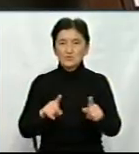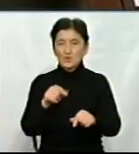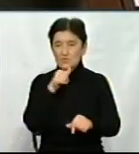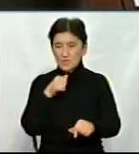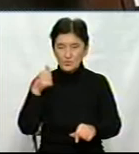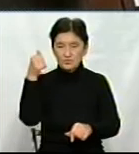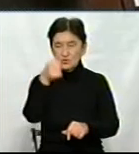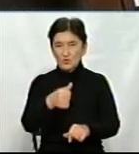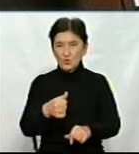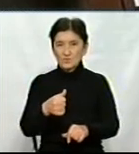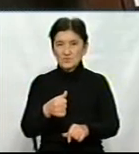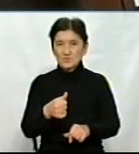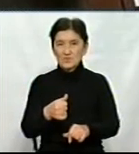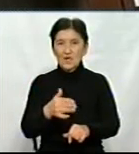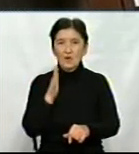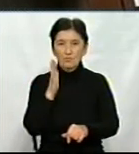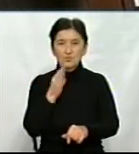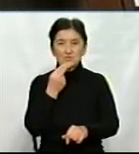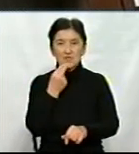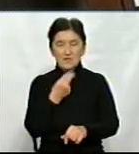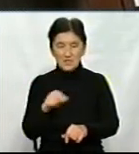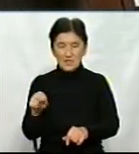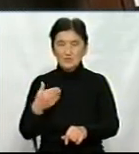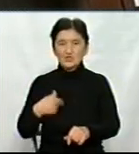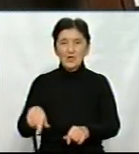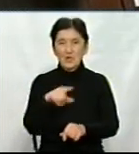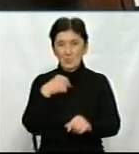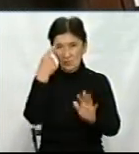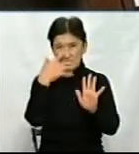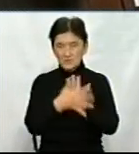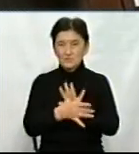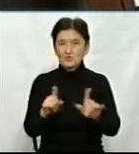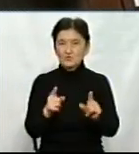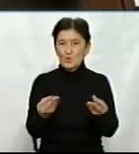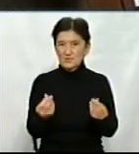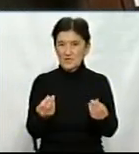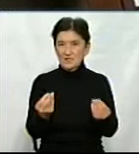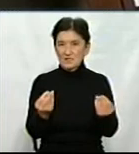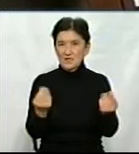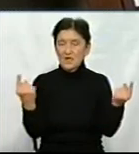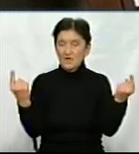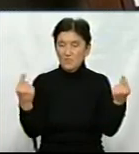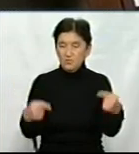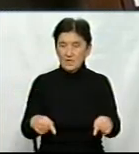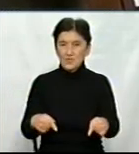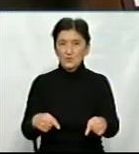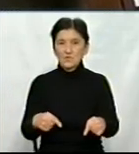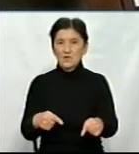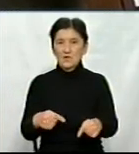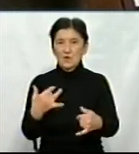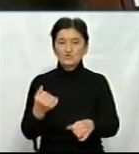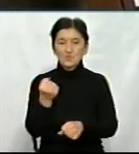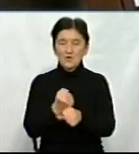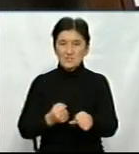з опадами буде краще. Ми розуміємо, що ціни впадуть, тому що економіка світі вже запрацювала,